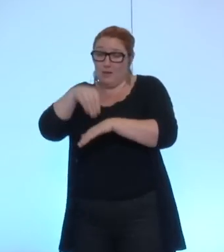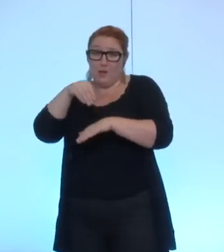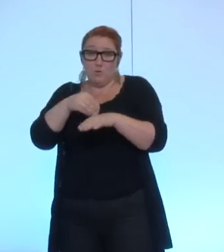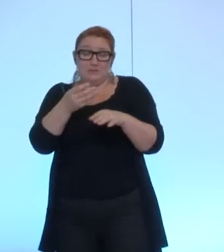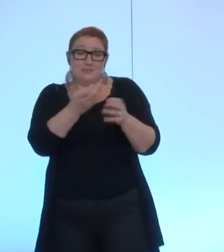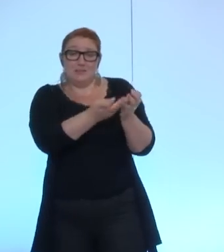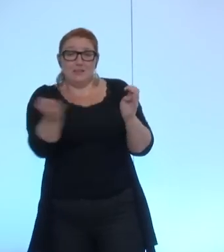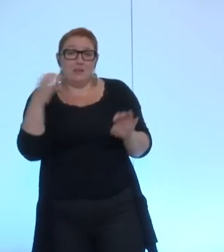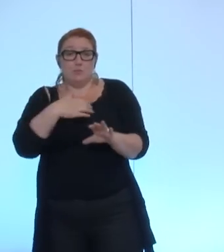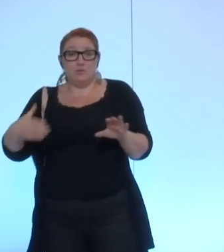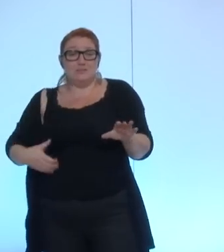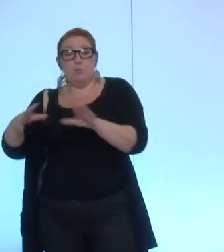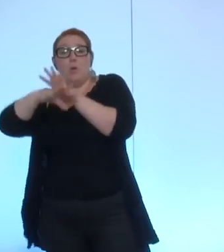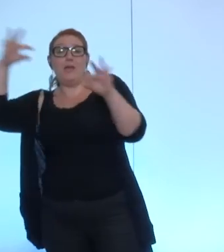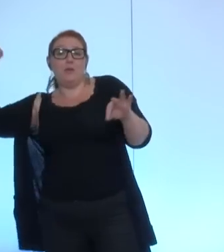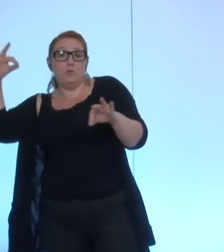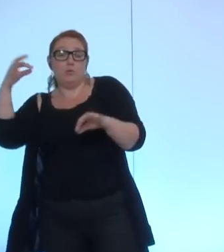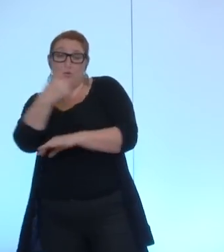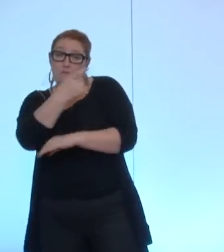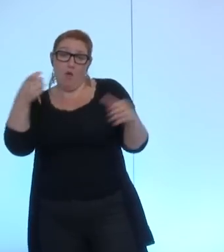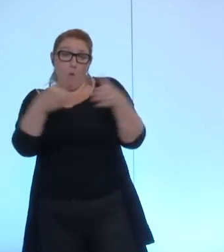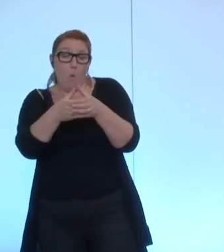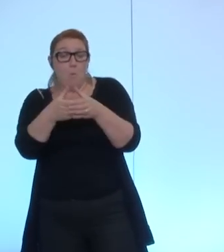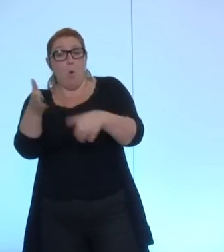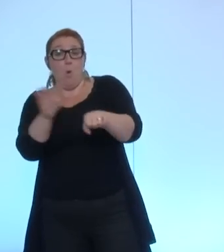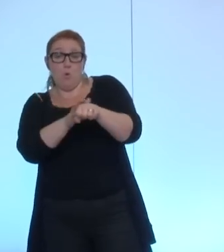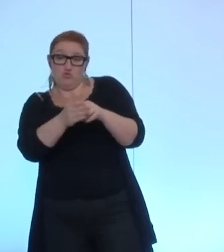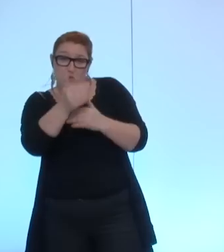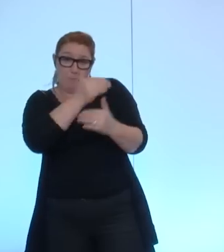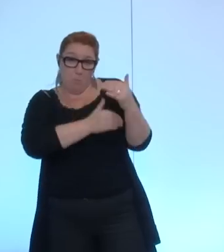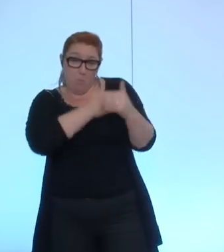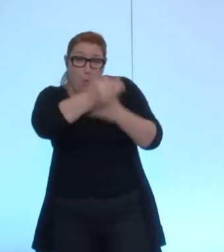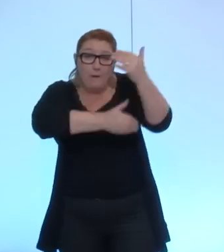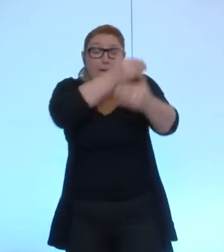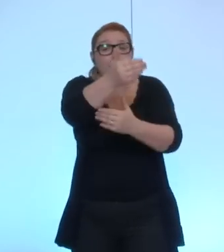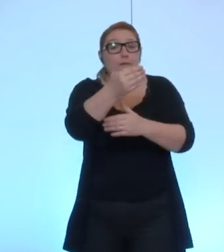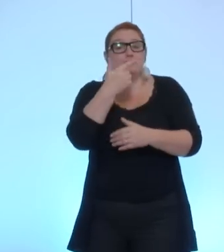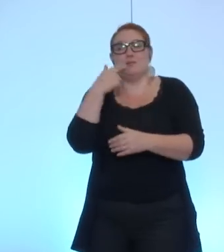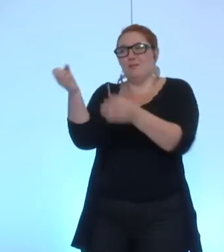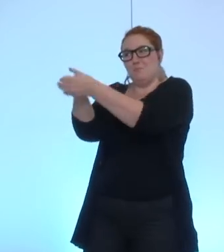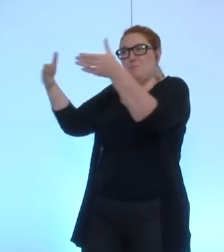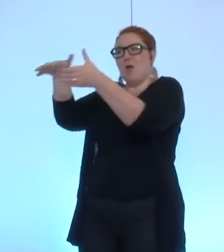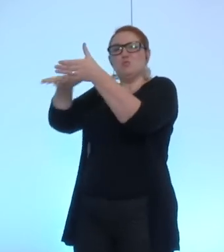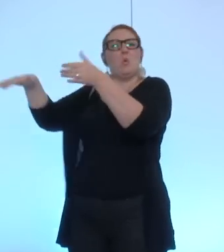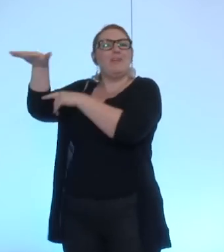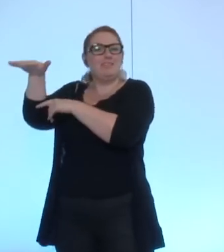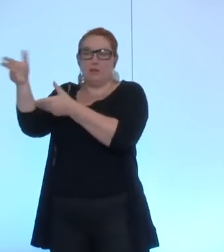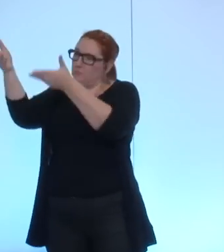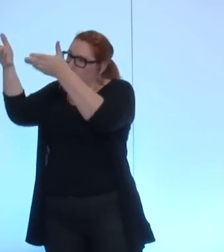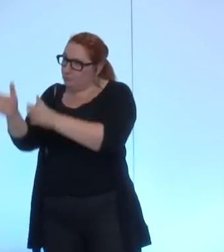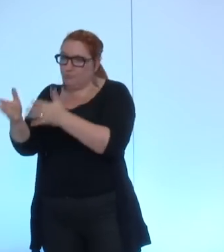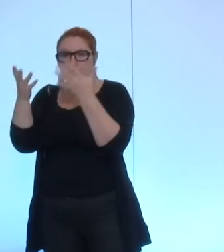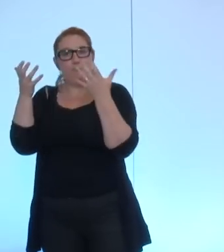municipaux élus à la métropole du groupe de gauche et de progrès, cette majorité-là a fait le choix d'avoir une